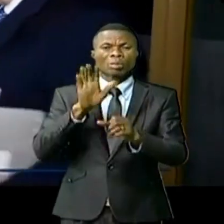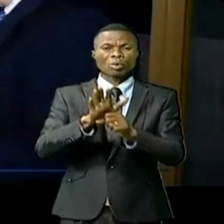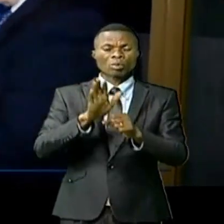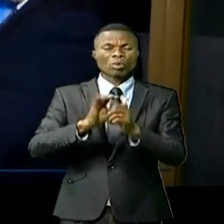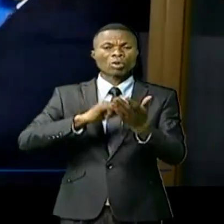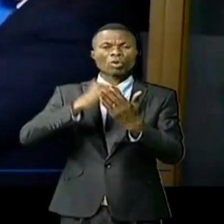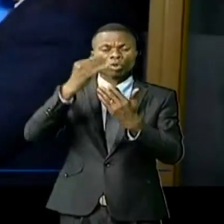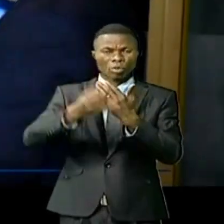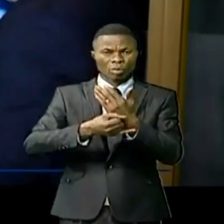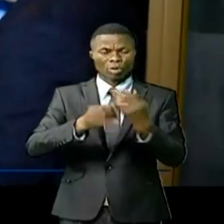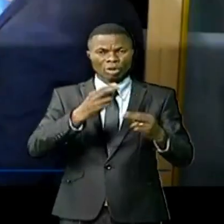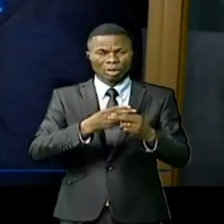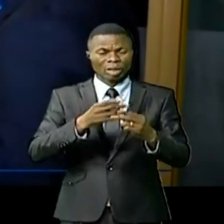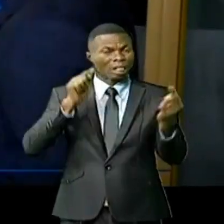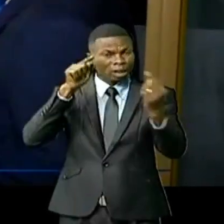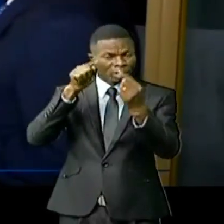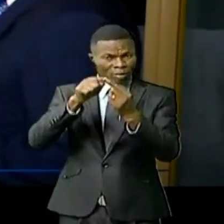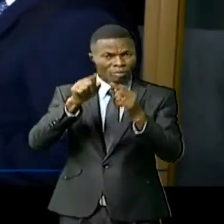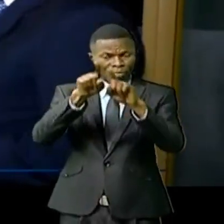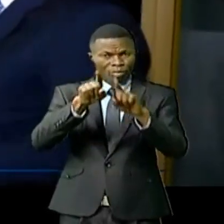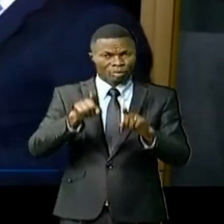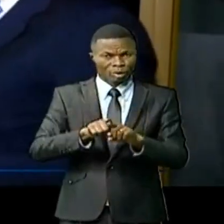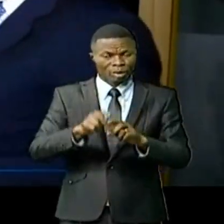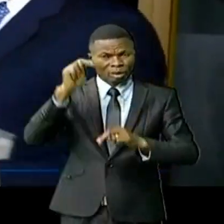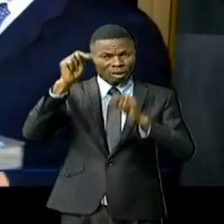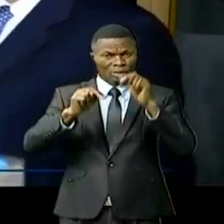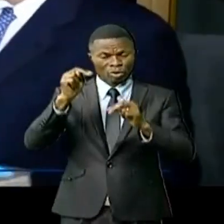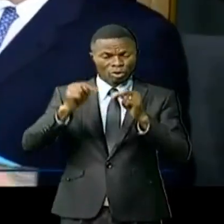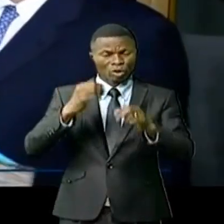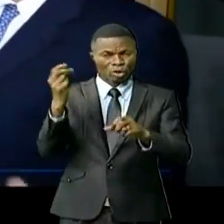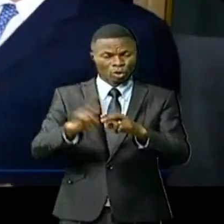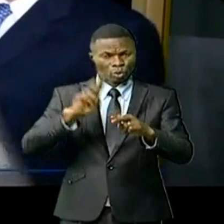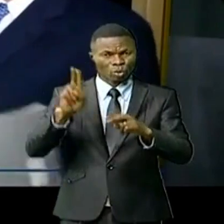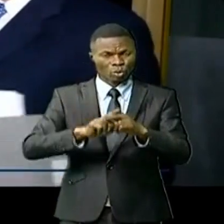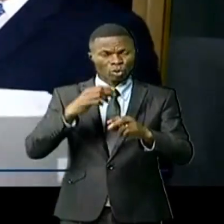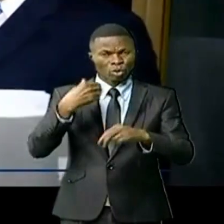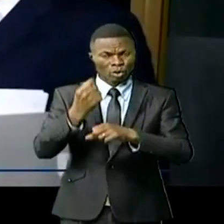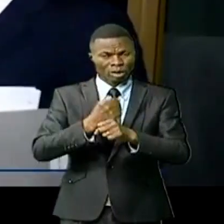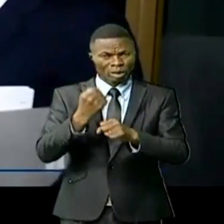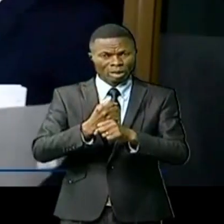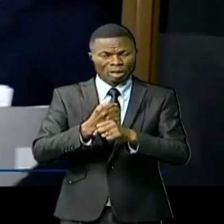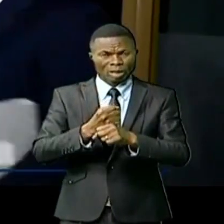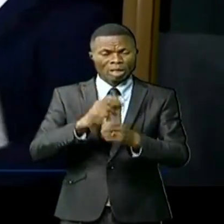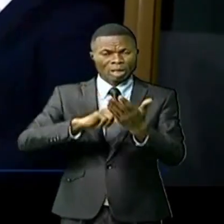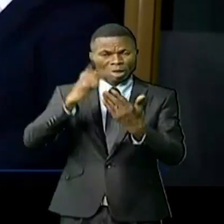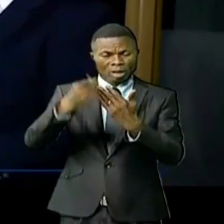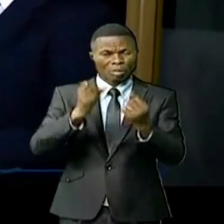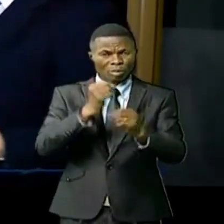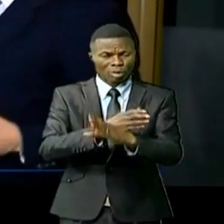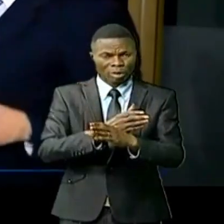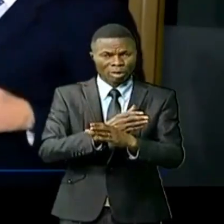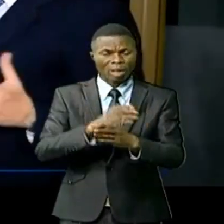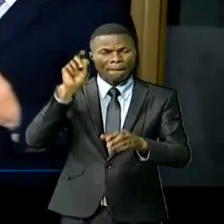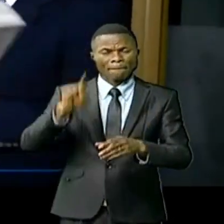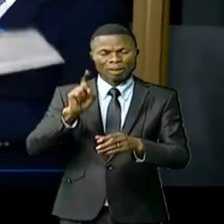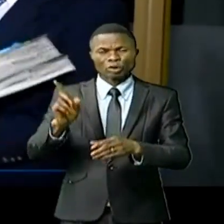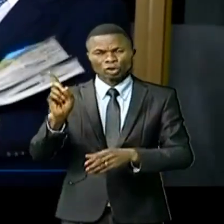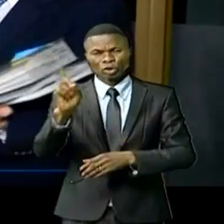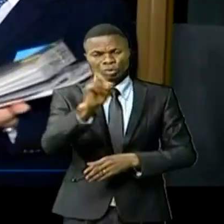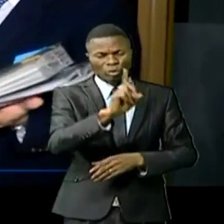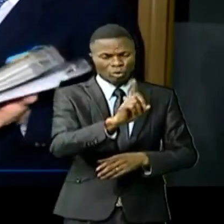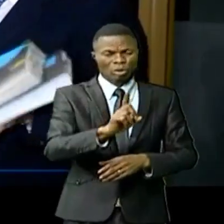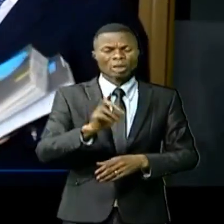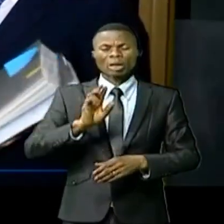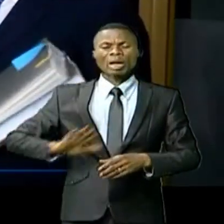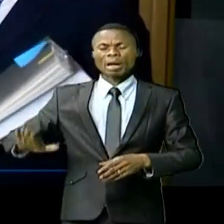projets, leurs objectifs et leur niveau d'exécution ont été planifiés selon les besoins des sites à travers la République